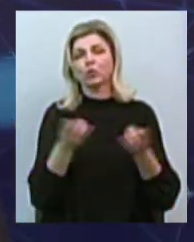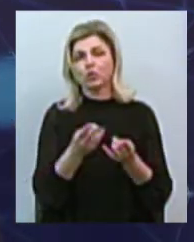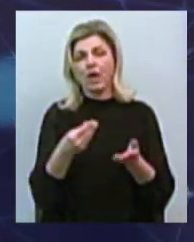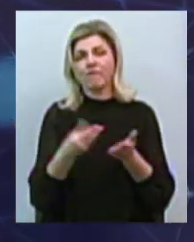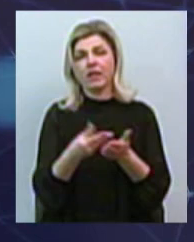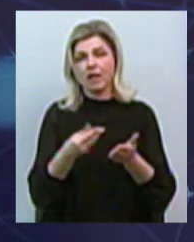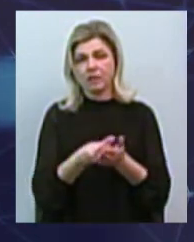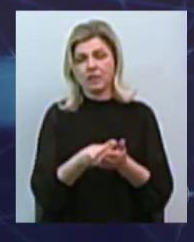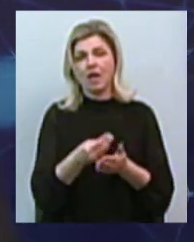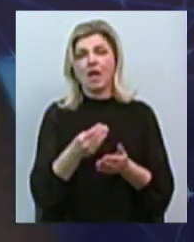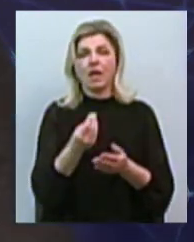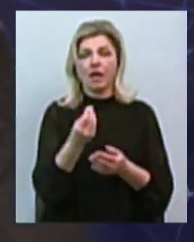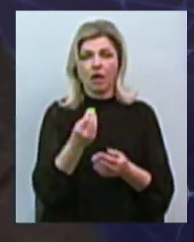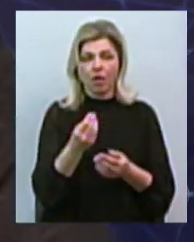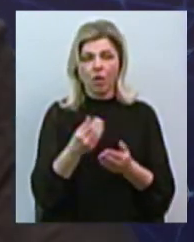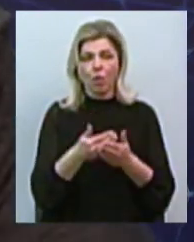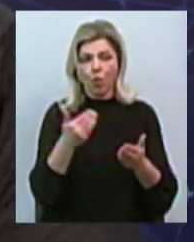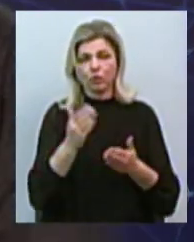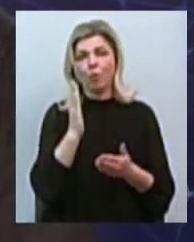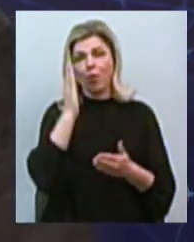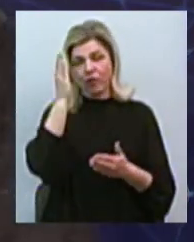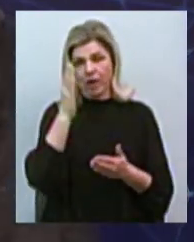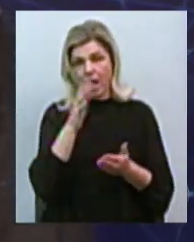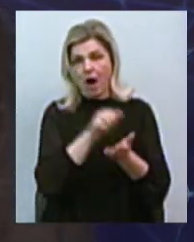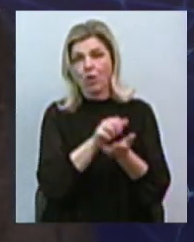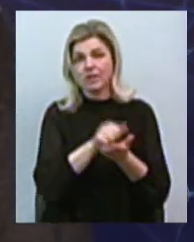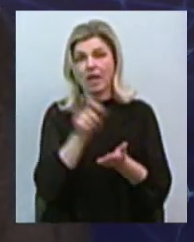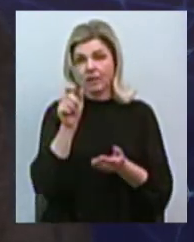у вигляді інвестицій від майбутнього концесіонера.